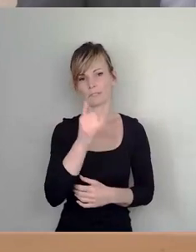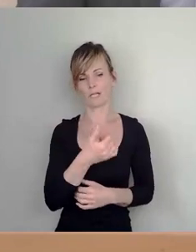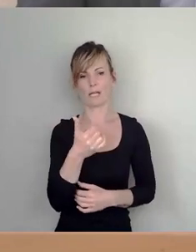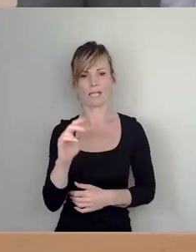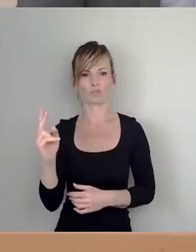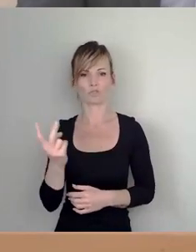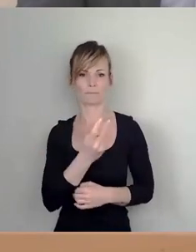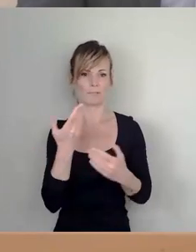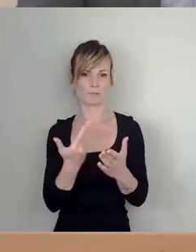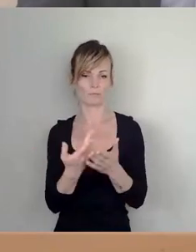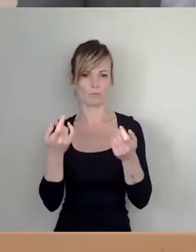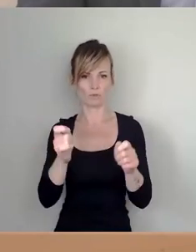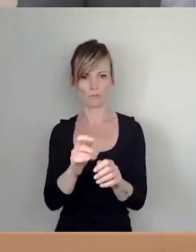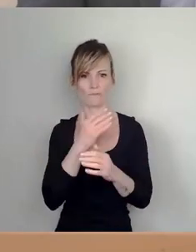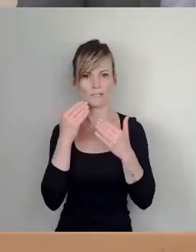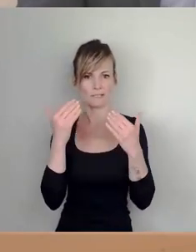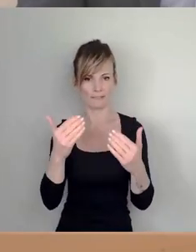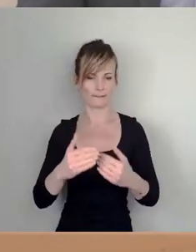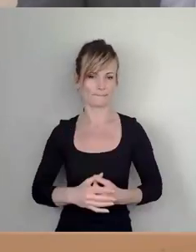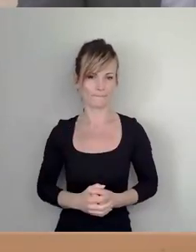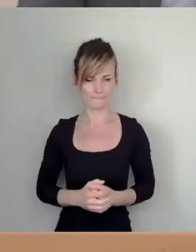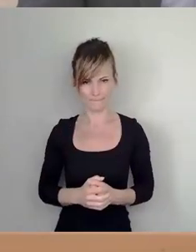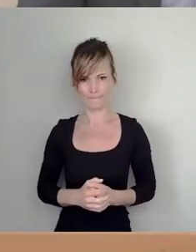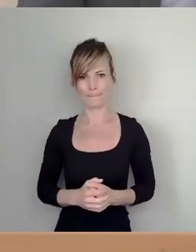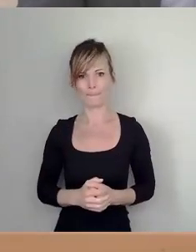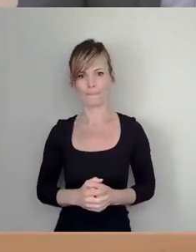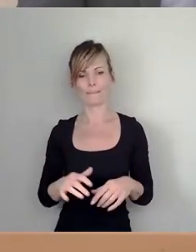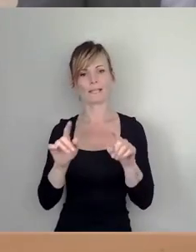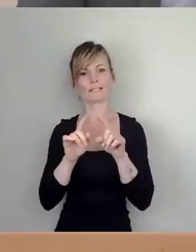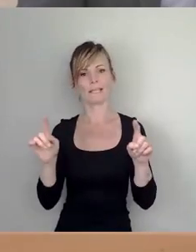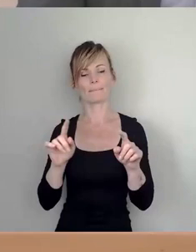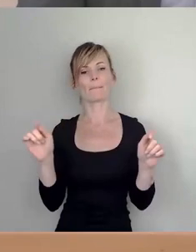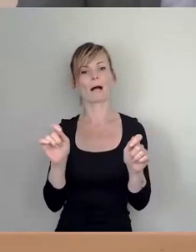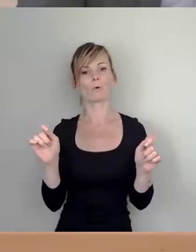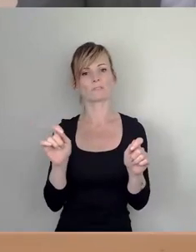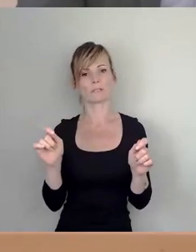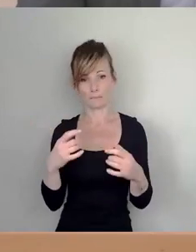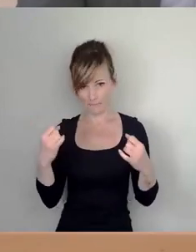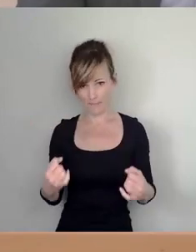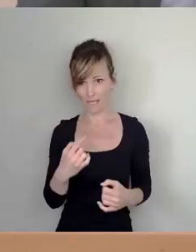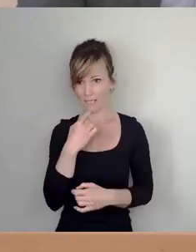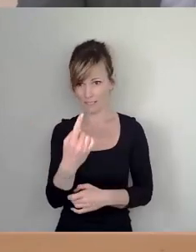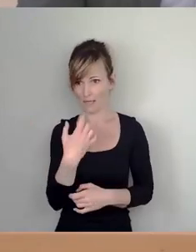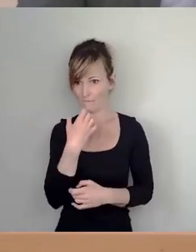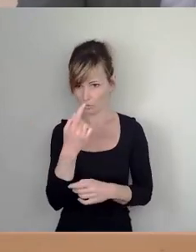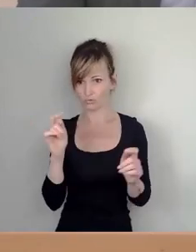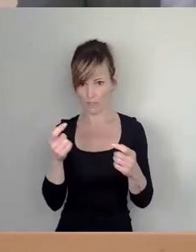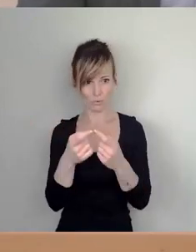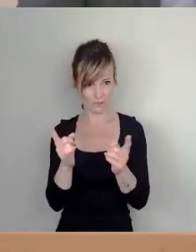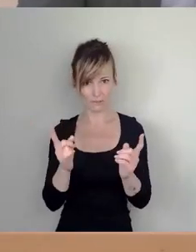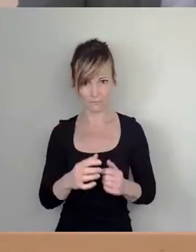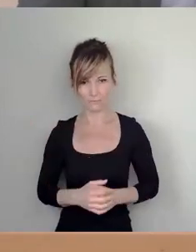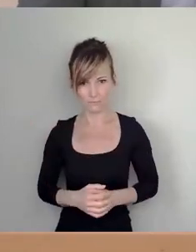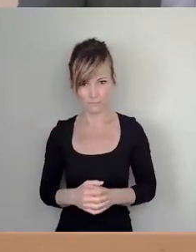Und was das Thema die angeht, ist also mehrheitlich dann die Pause gewünscht. Wenn wir